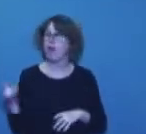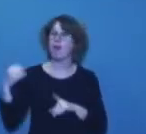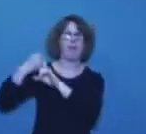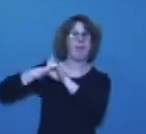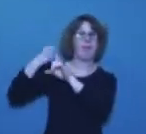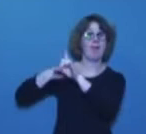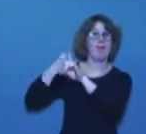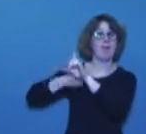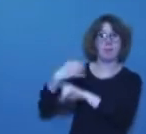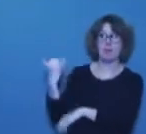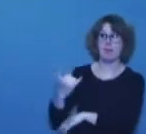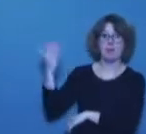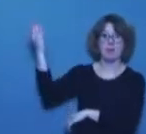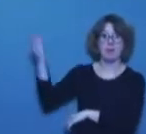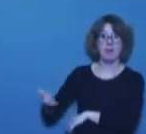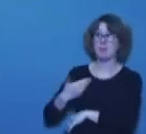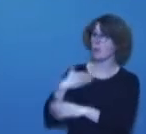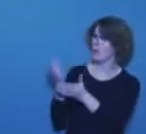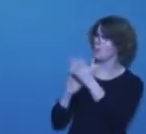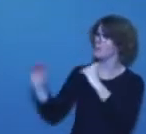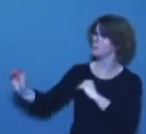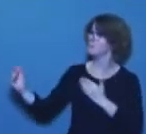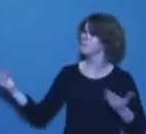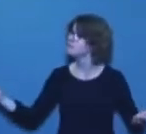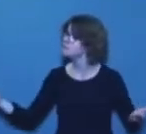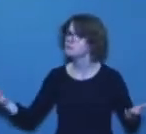fille. Les autres, ils s'en chargent à sa place.